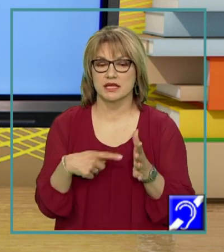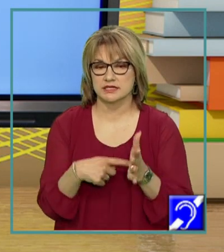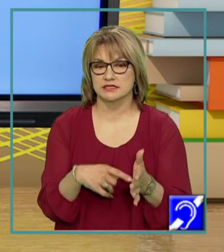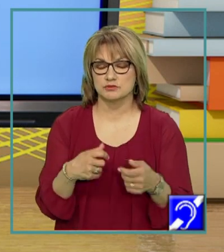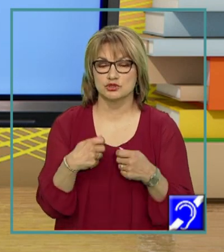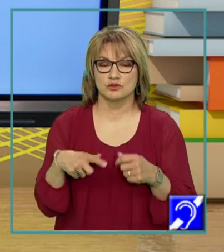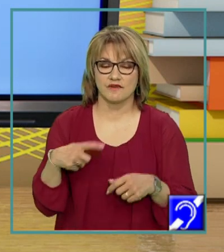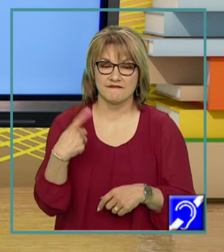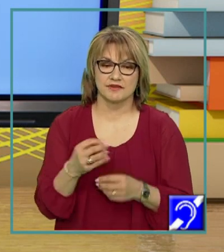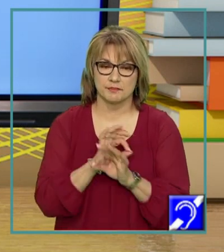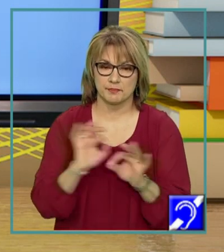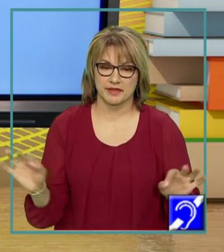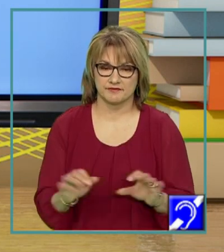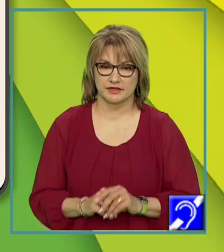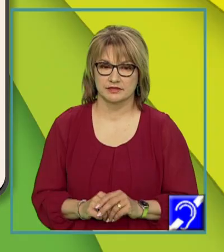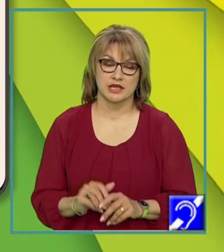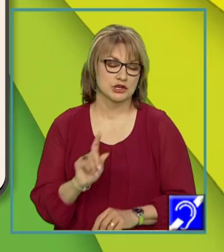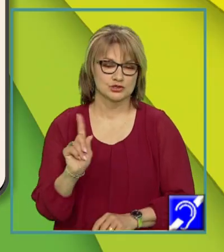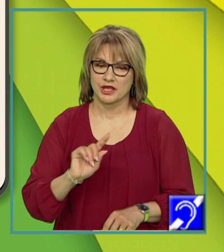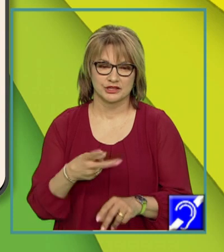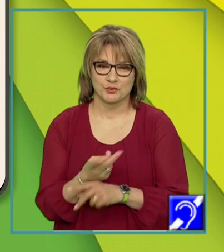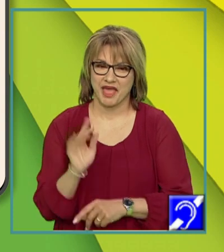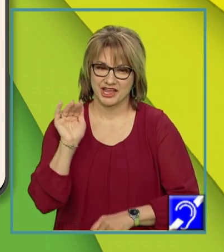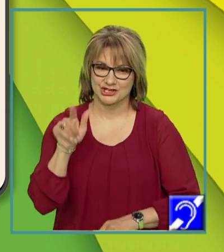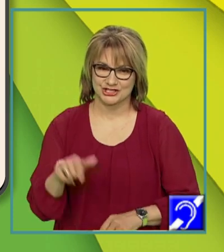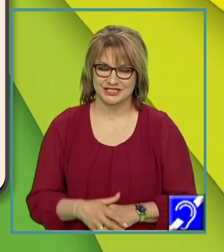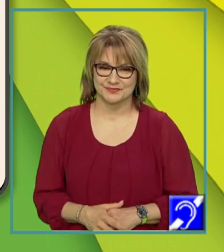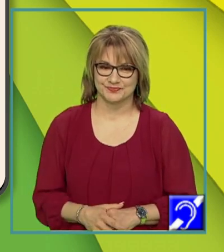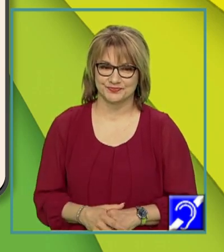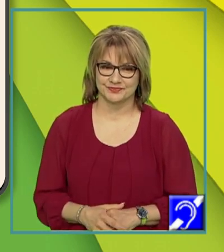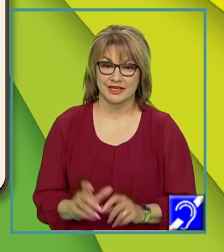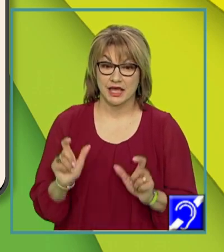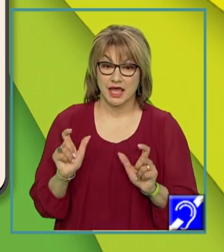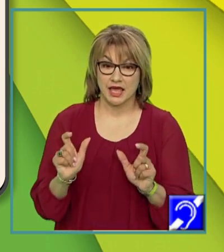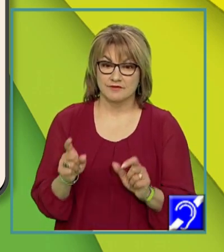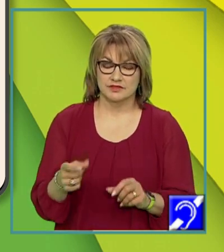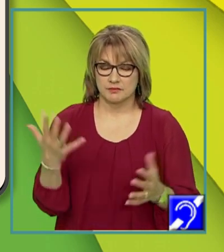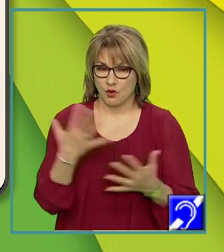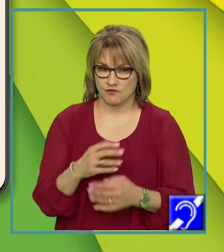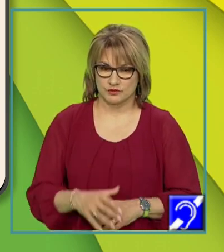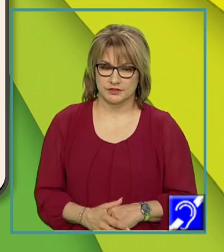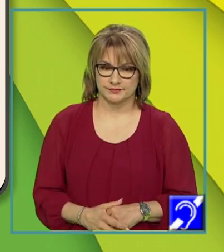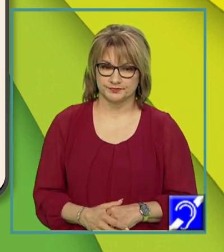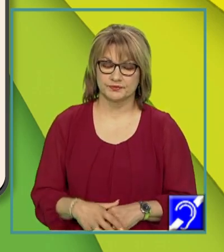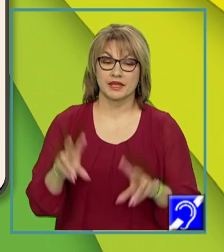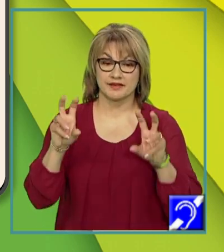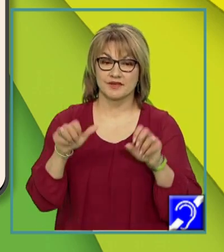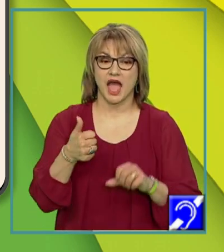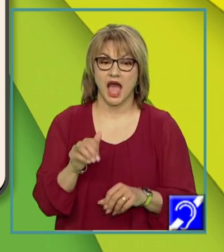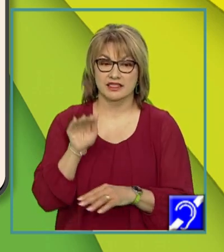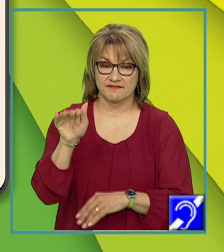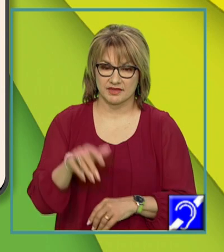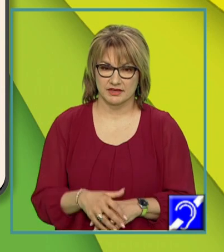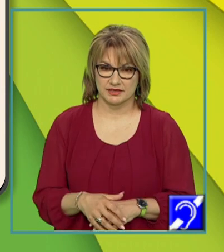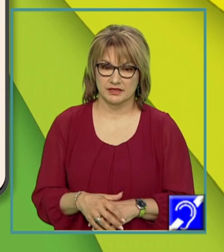totul va fi foarte bine. Niciodată nu veți mai greși. Să evităm confuziile. Verbul a deveni, după cum am spus, este întotdeauna